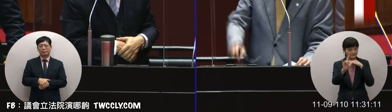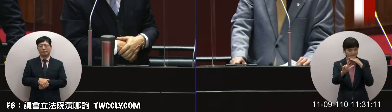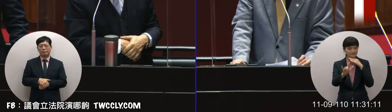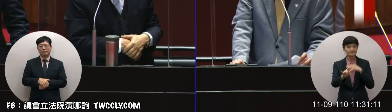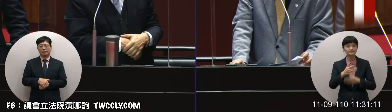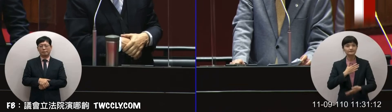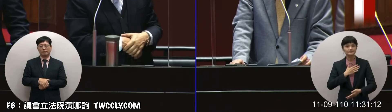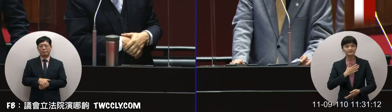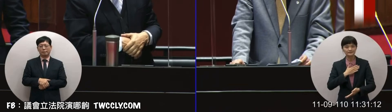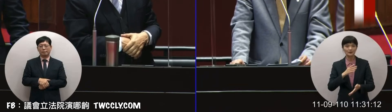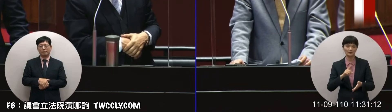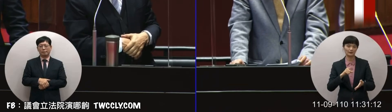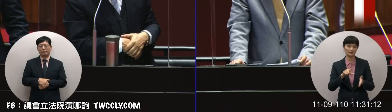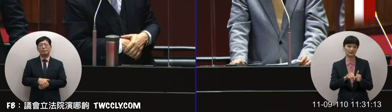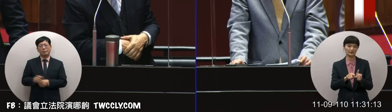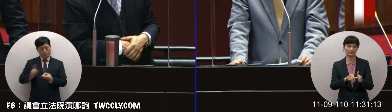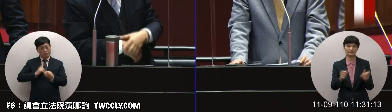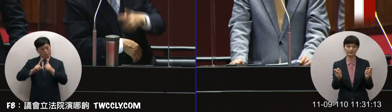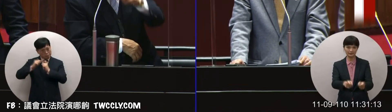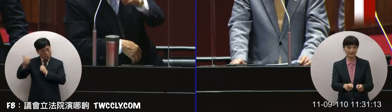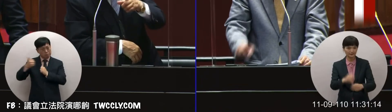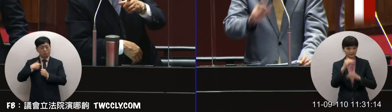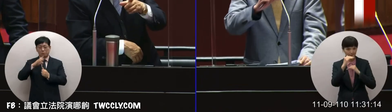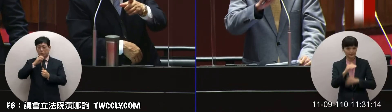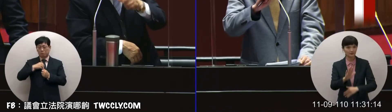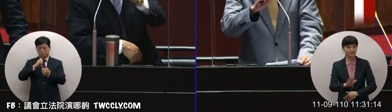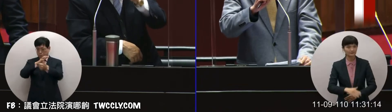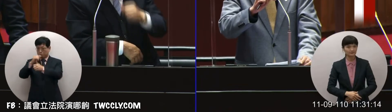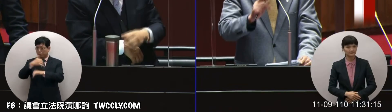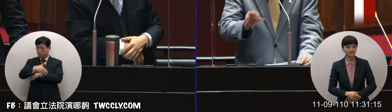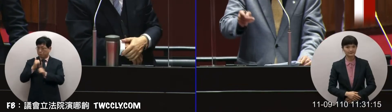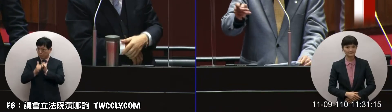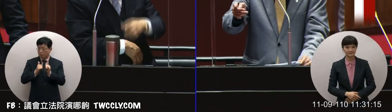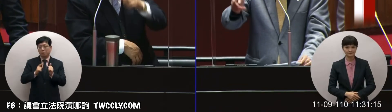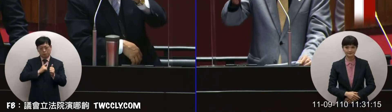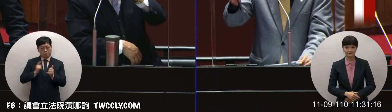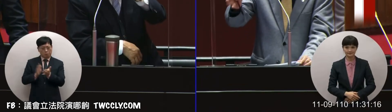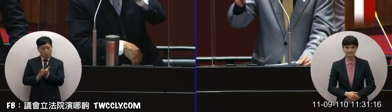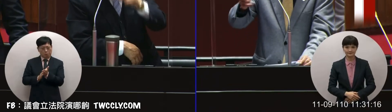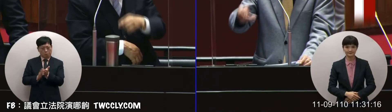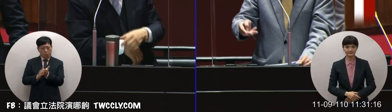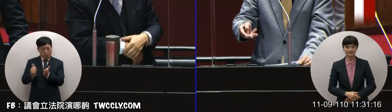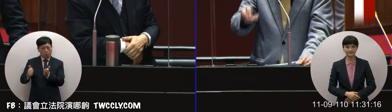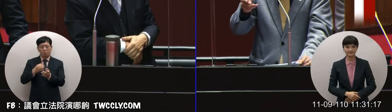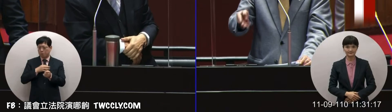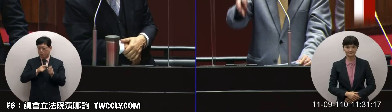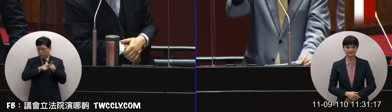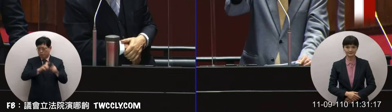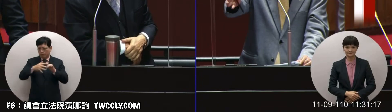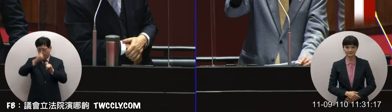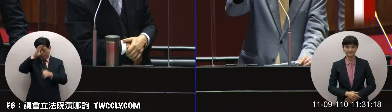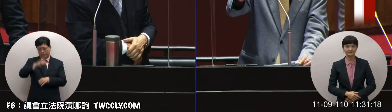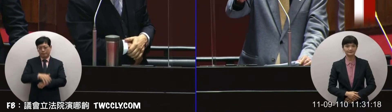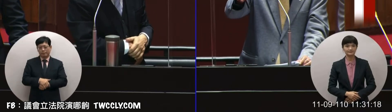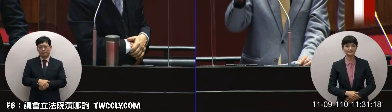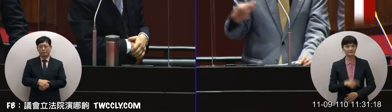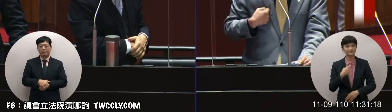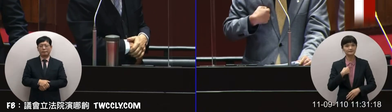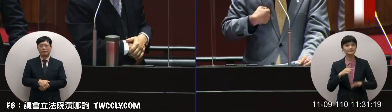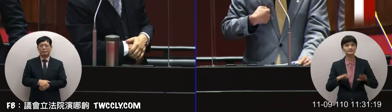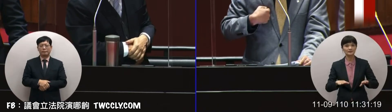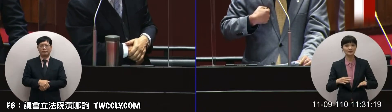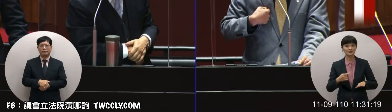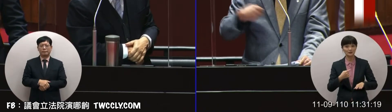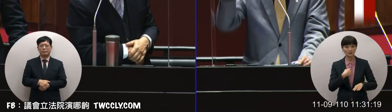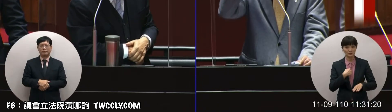時間很短你等於說鄉親聽鄉親會說你叫叫你不要對國民黨走現在我請我